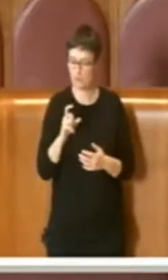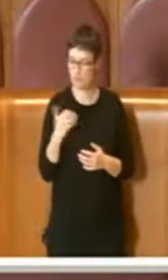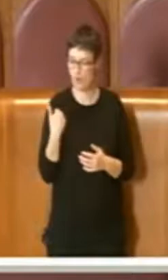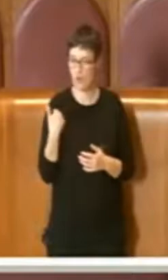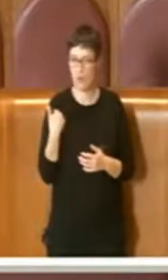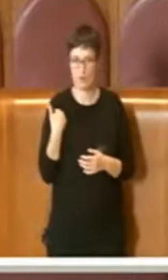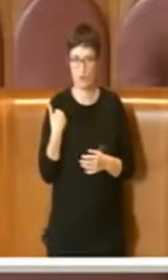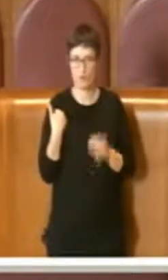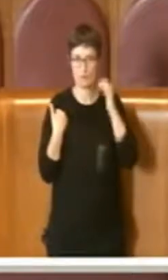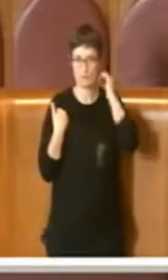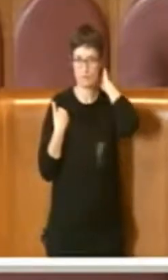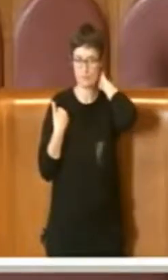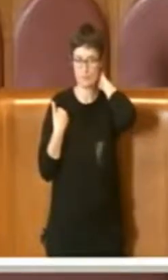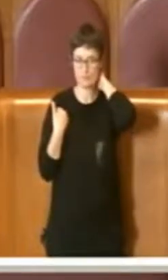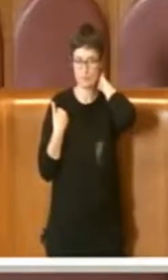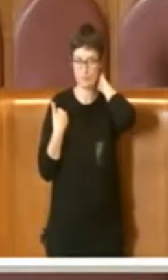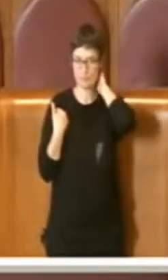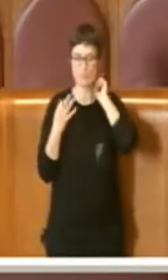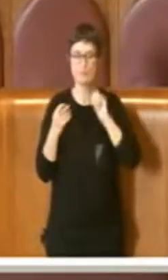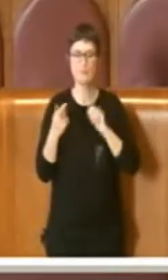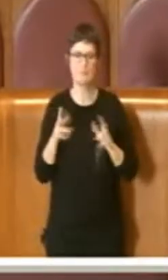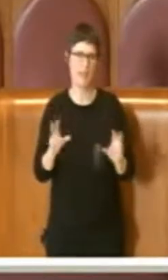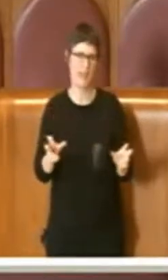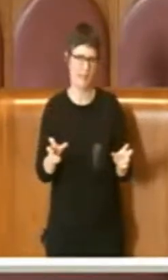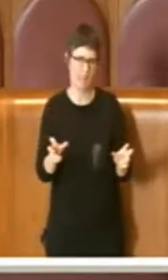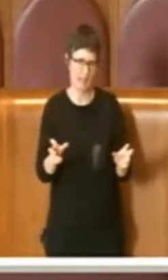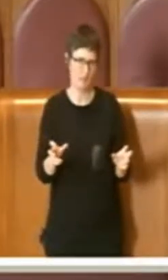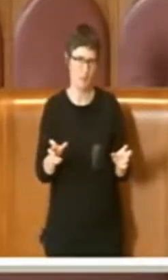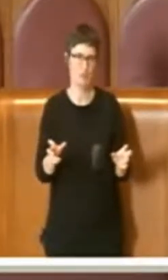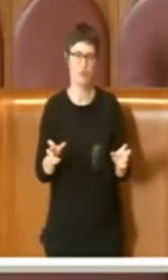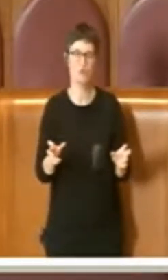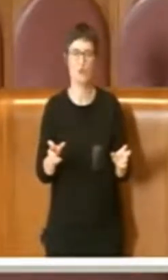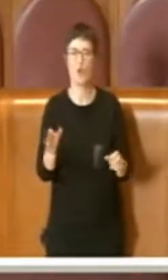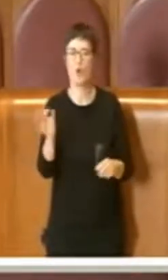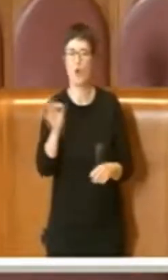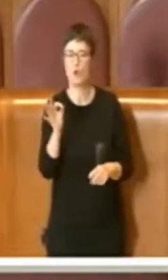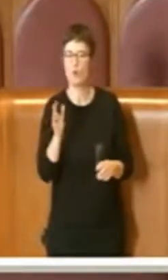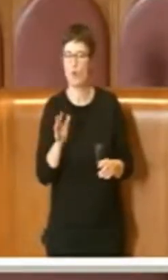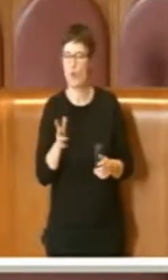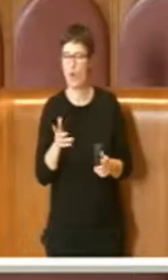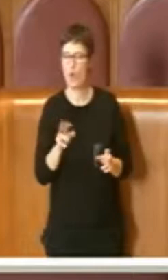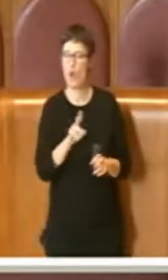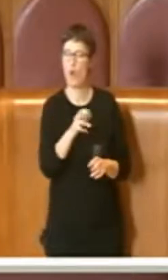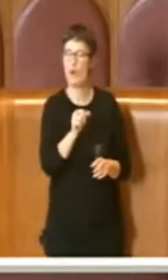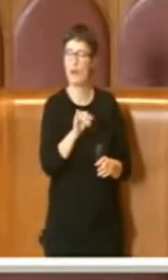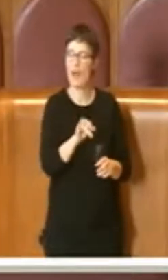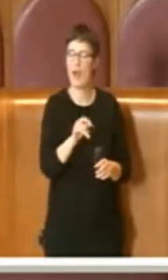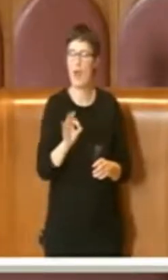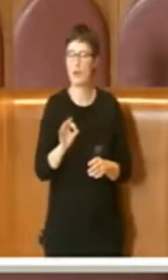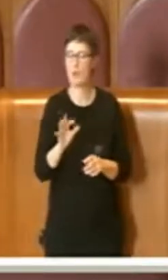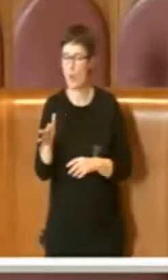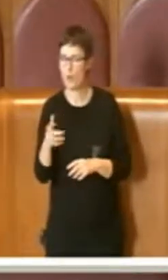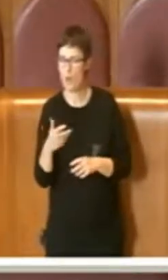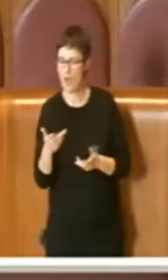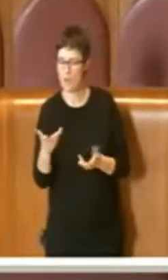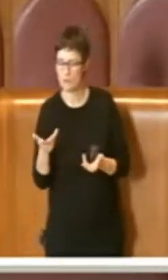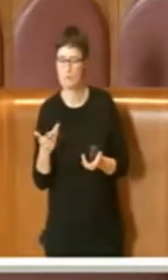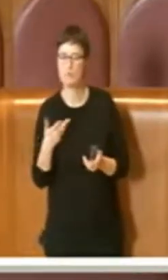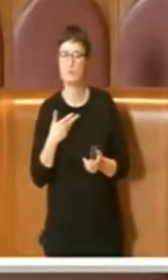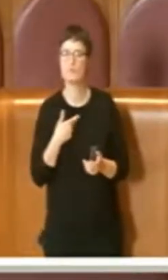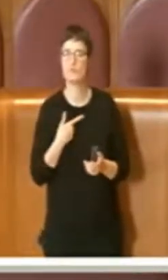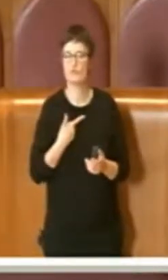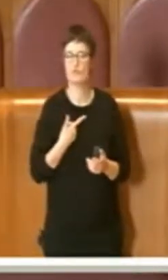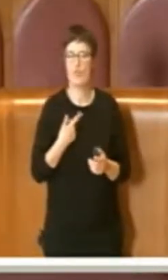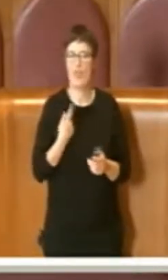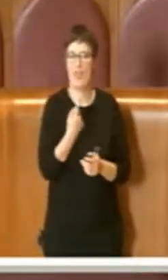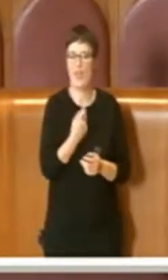sia sulla TV nazionale che anche su un'altra emittente, su due programmi importanti che vanno in onda